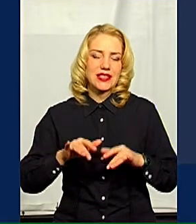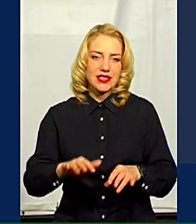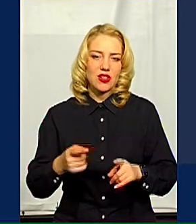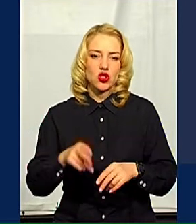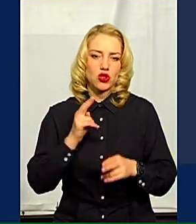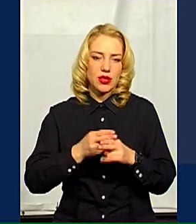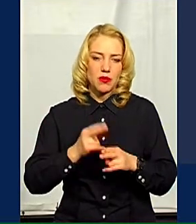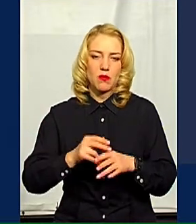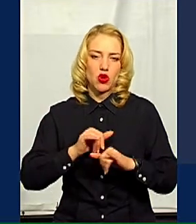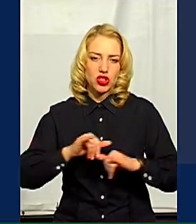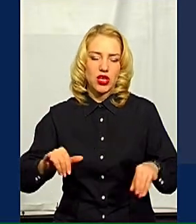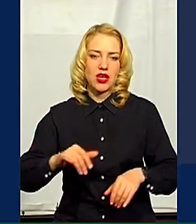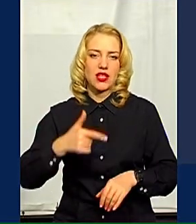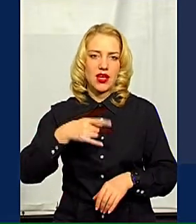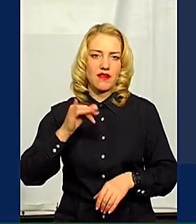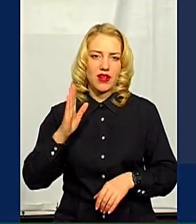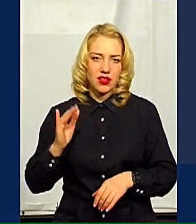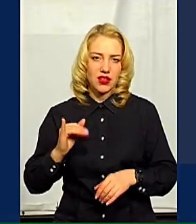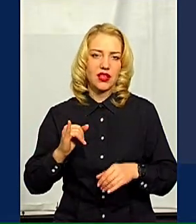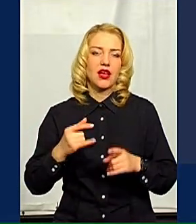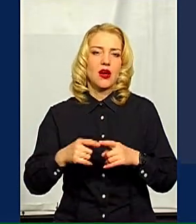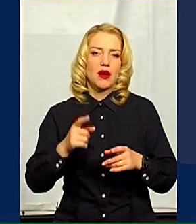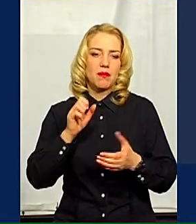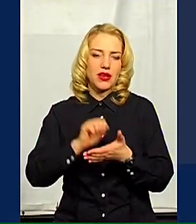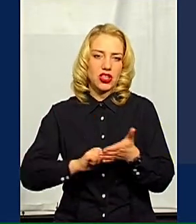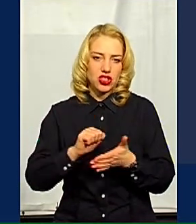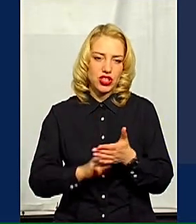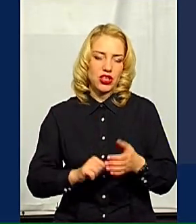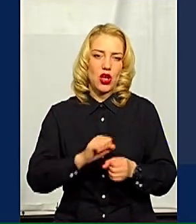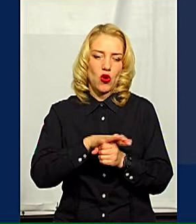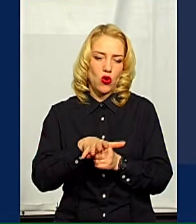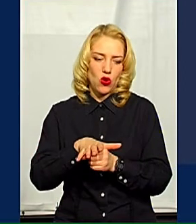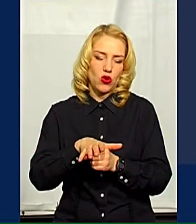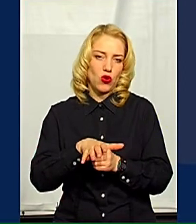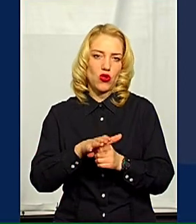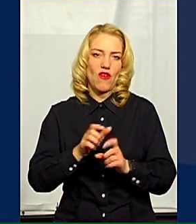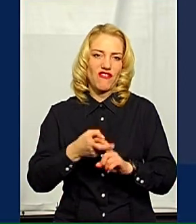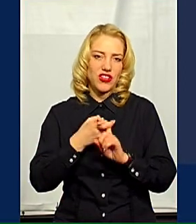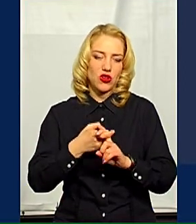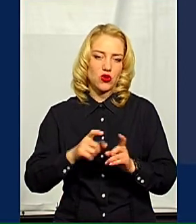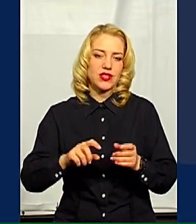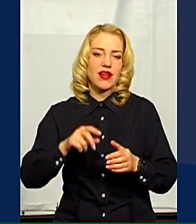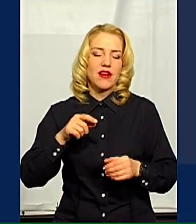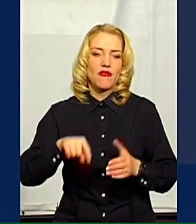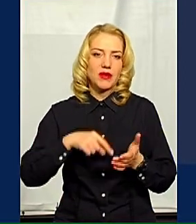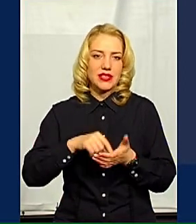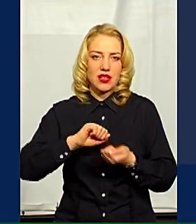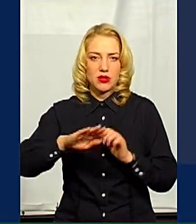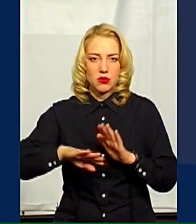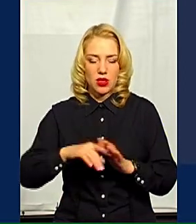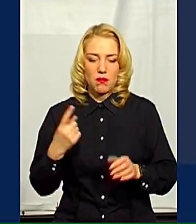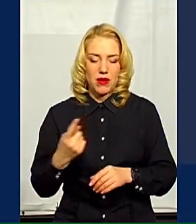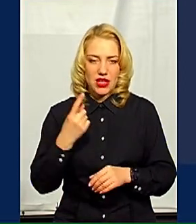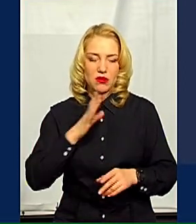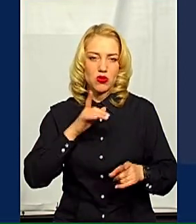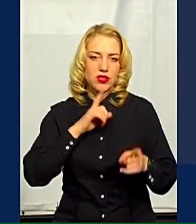та поширенню гострої респираторної хвороби з причиреною коронавірусом 2019 в місті Каменець-Подільському. Сьогодні відбулося перше засідання нашого оперативного